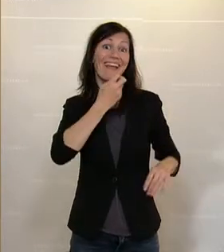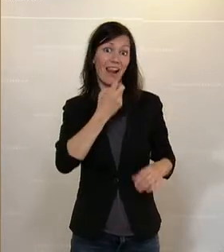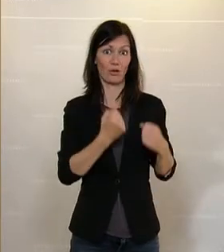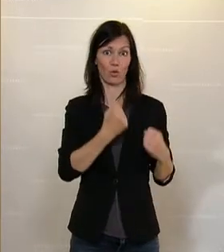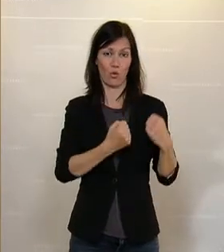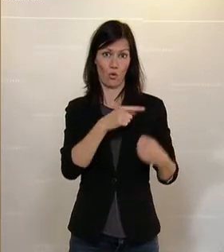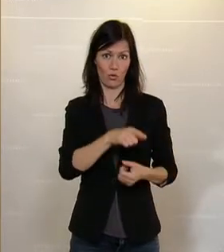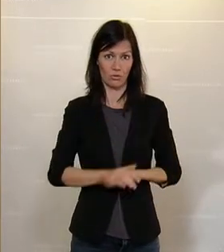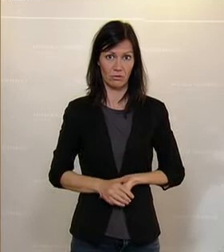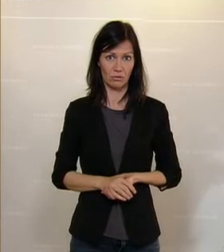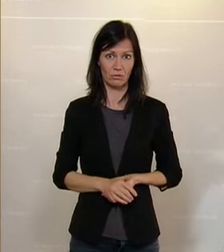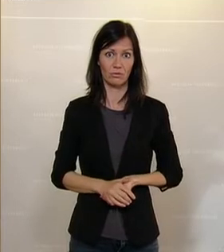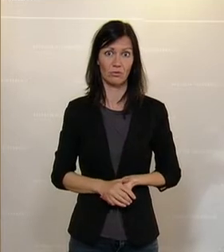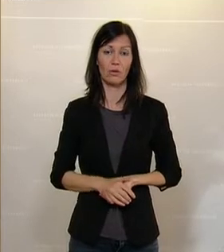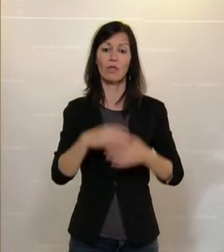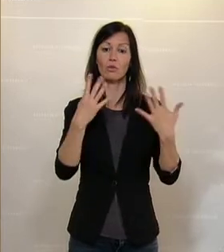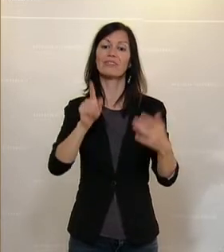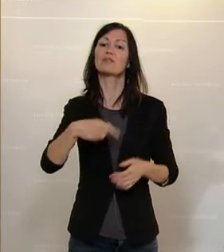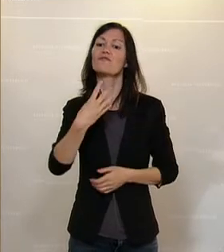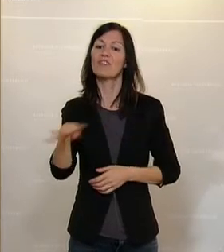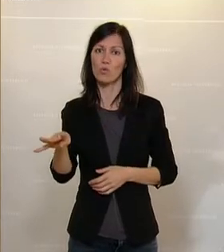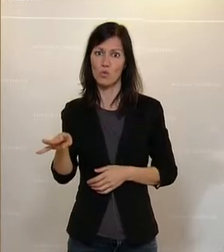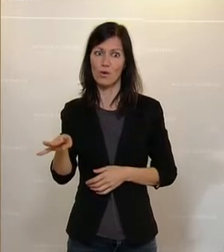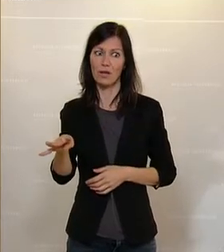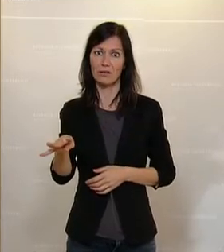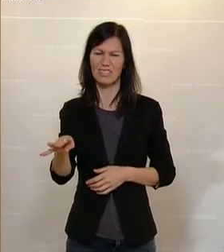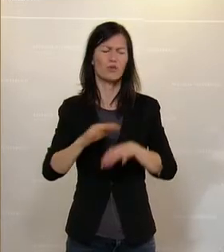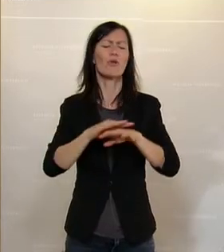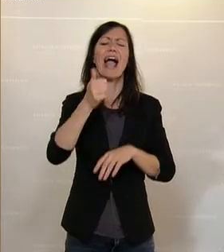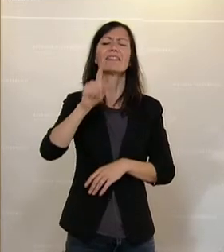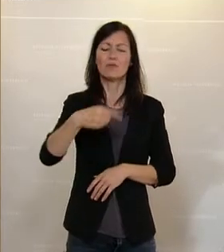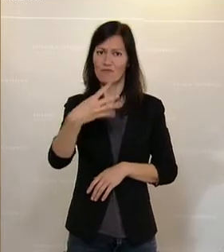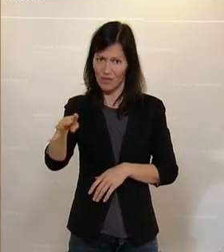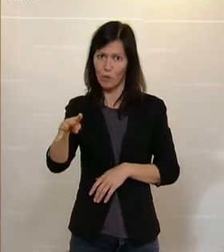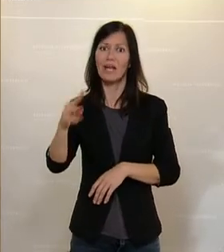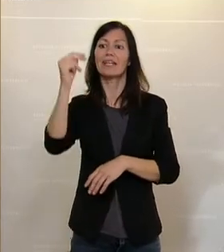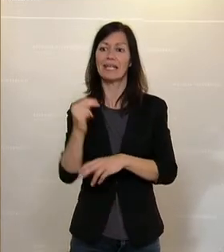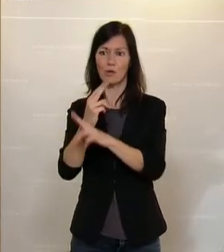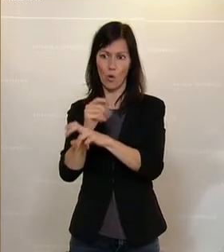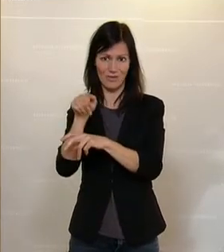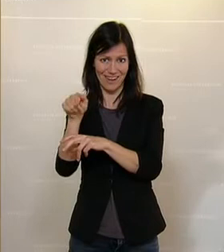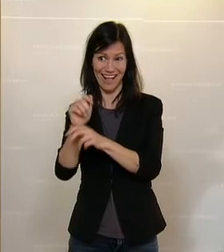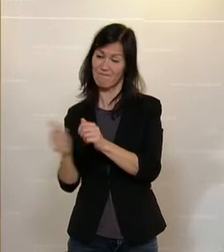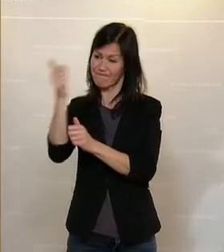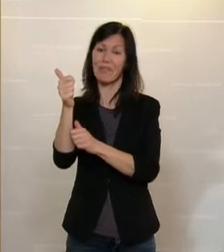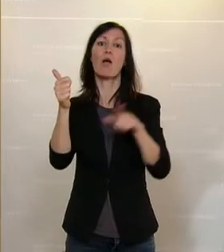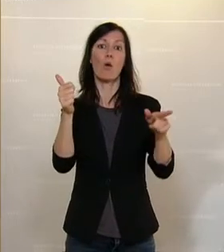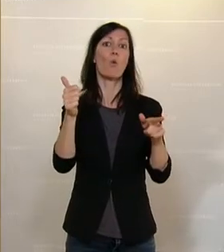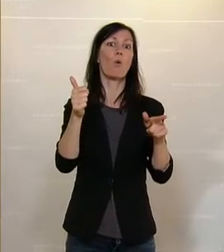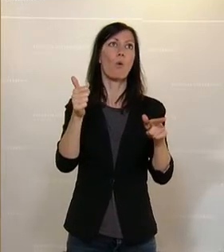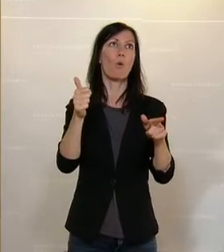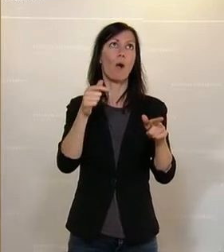9.400 E-Autos führt Niederösterreich ein Ranking vor Oberösterreich mit rund 8